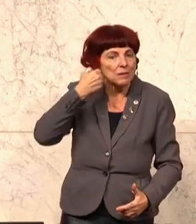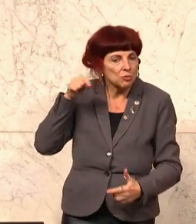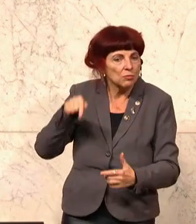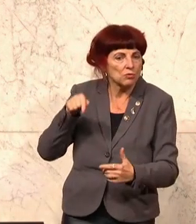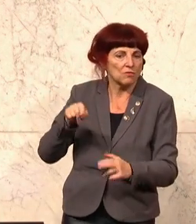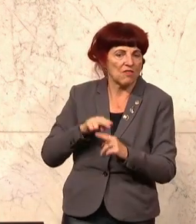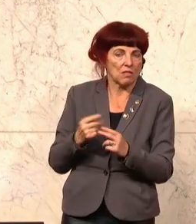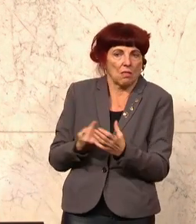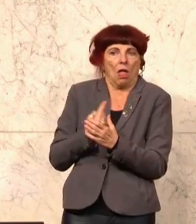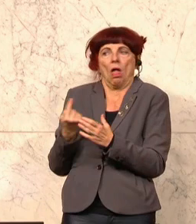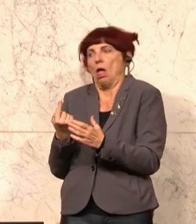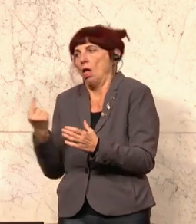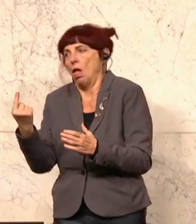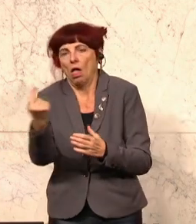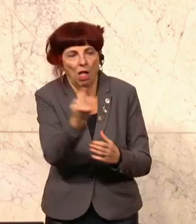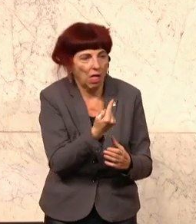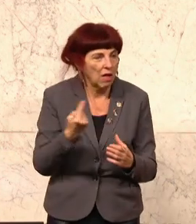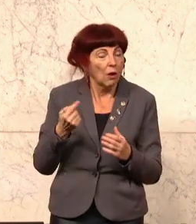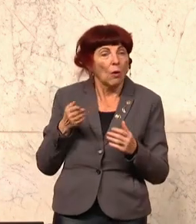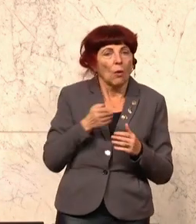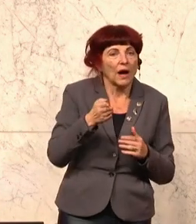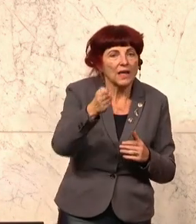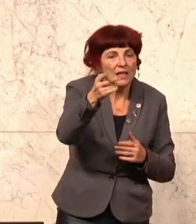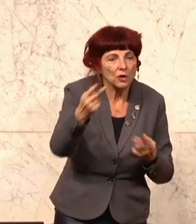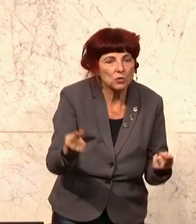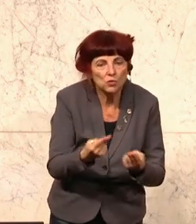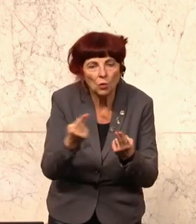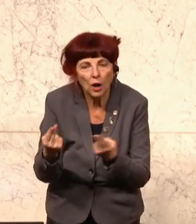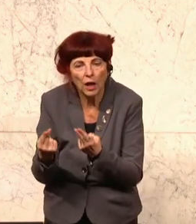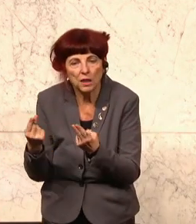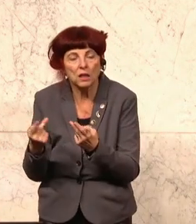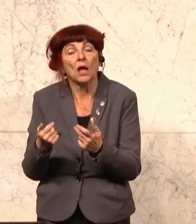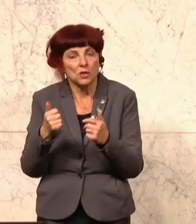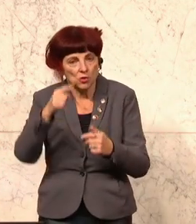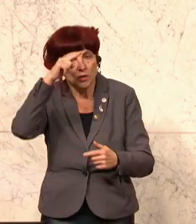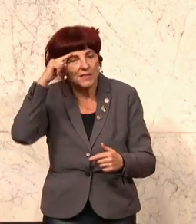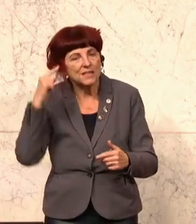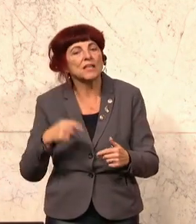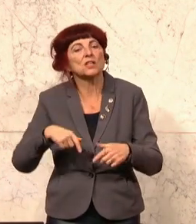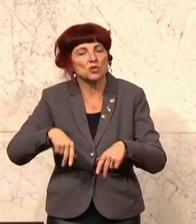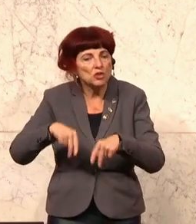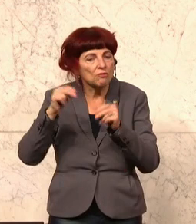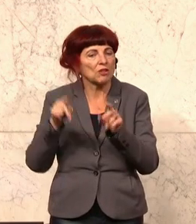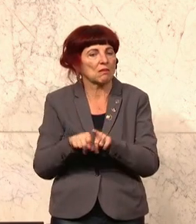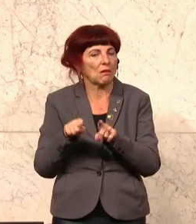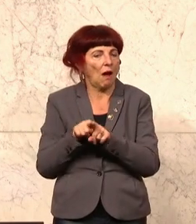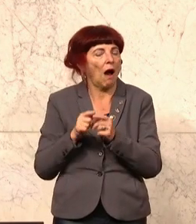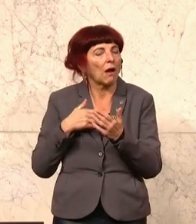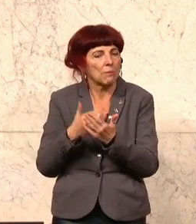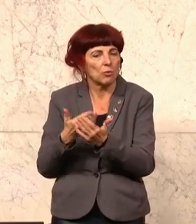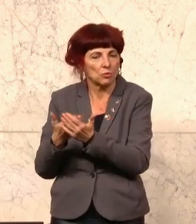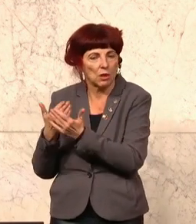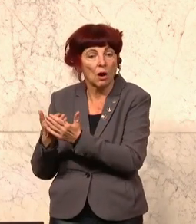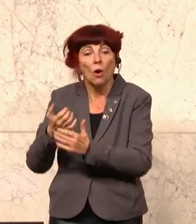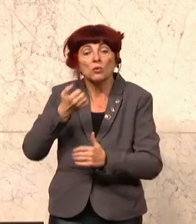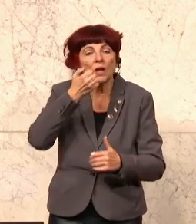sie bei der Suche nach Orientierung und Zugehörigkeit durch sinnstiftende Angebote zu begleiten und Radikalisierungen online unter